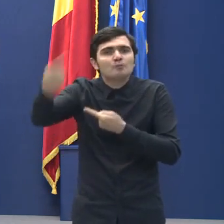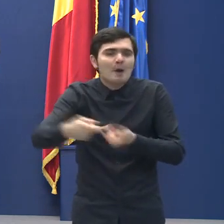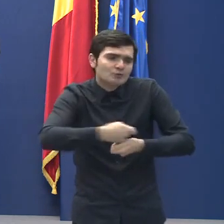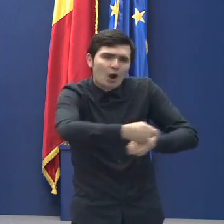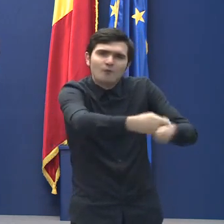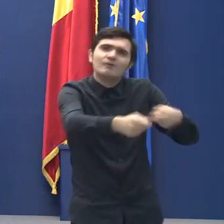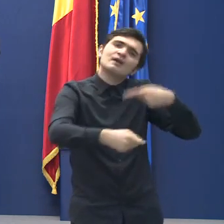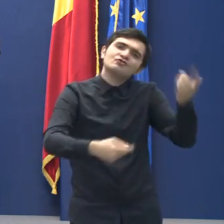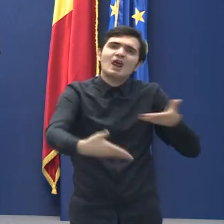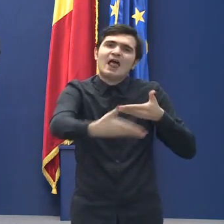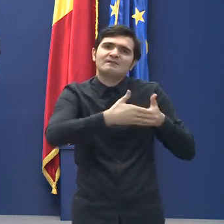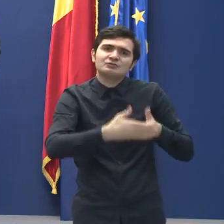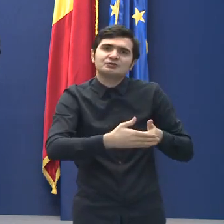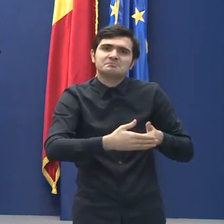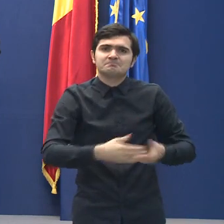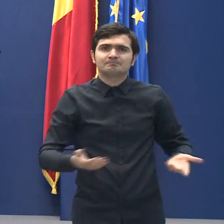vecinilor.